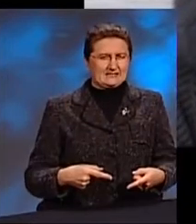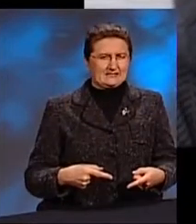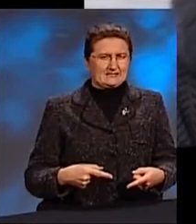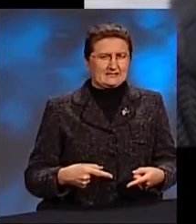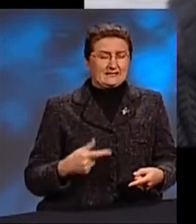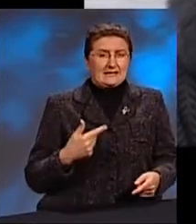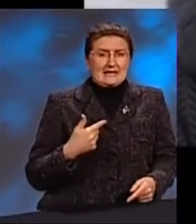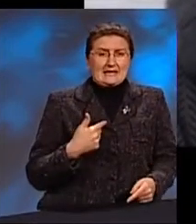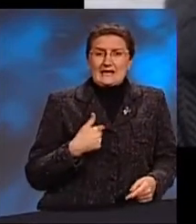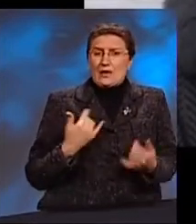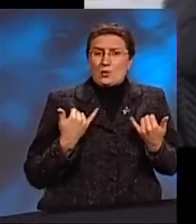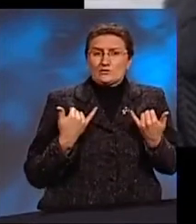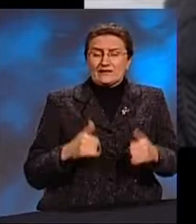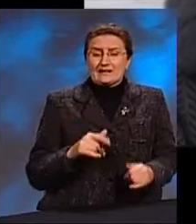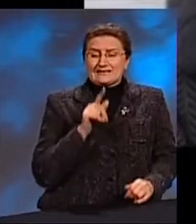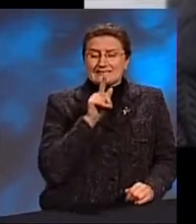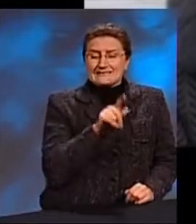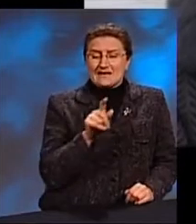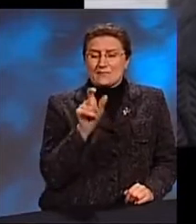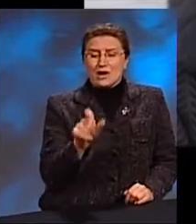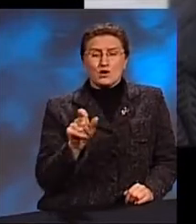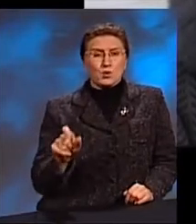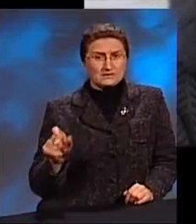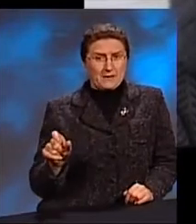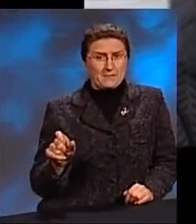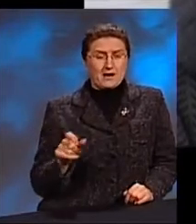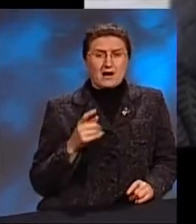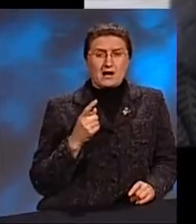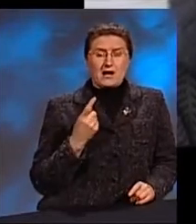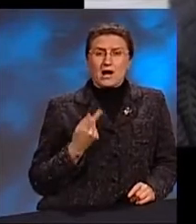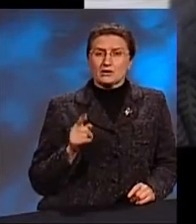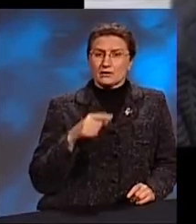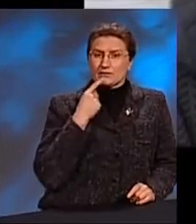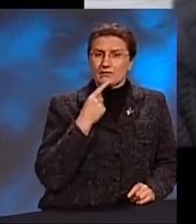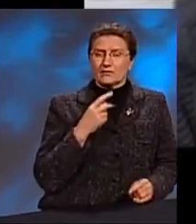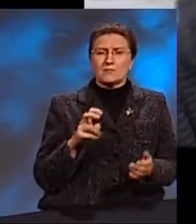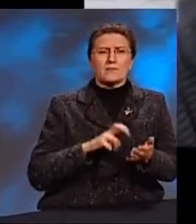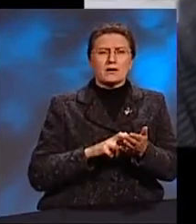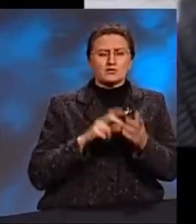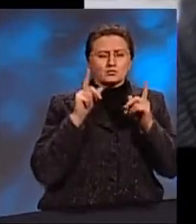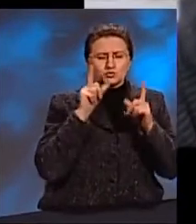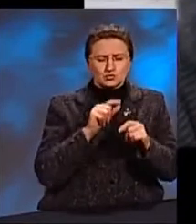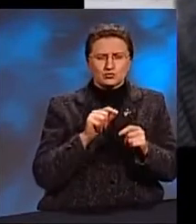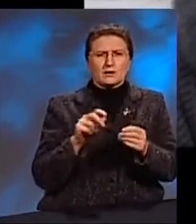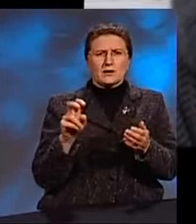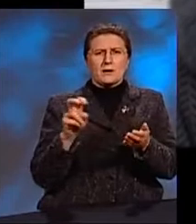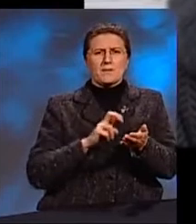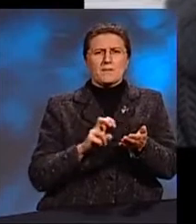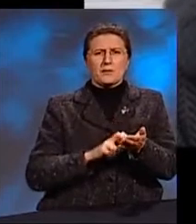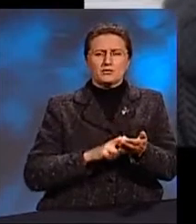И я удивлялась тем людям, которые говорили, боюсь уснуть, боюсь